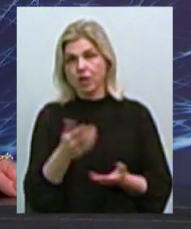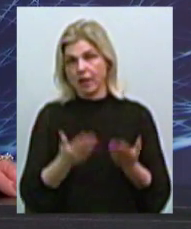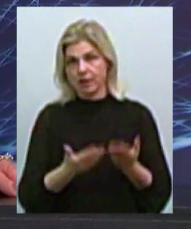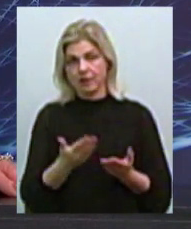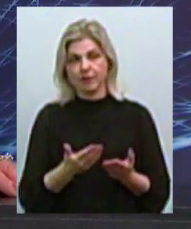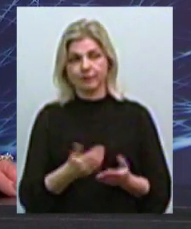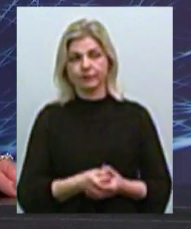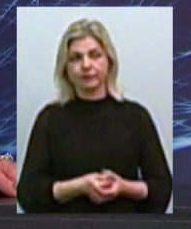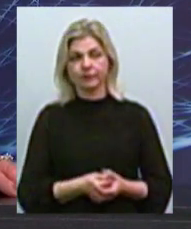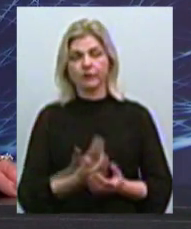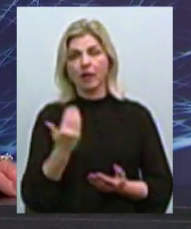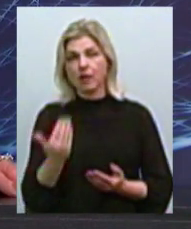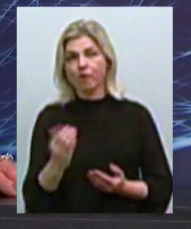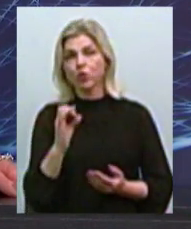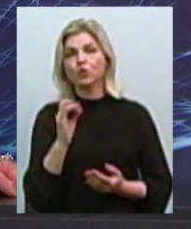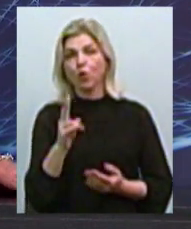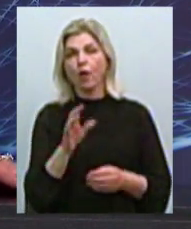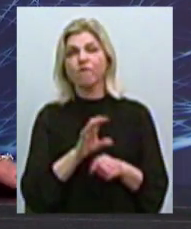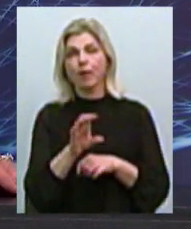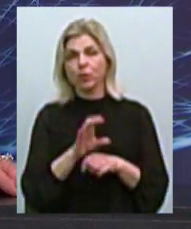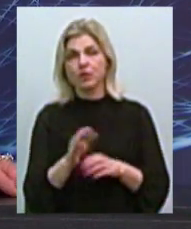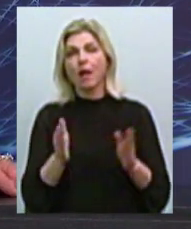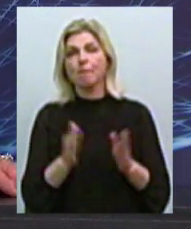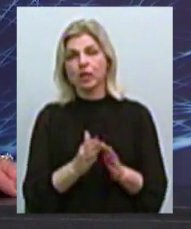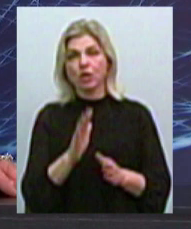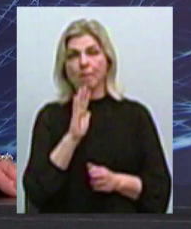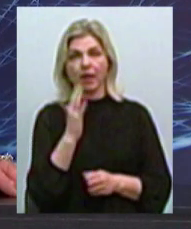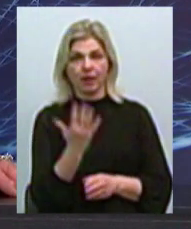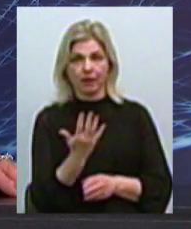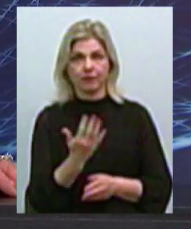срок выпуска, скажем так, меньше пяти лет.